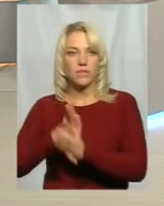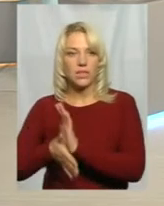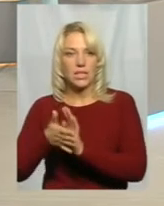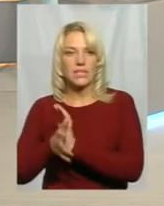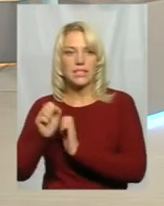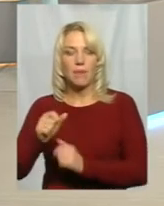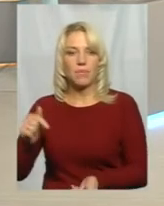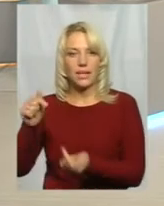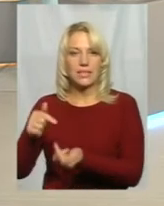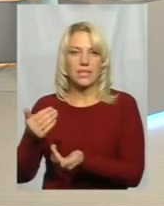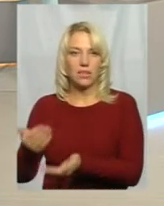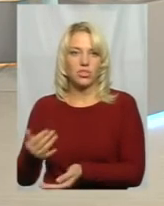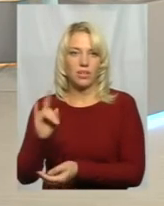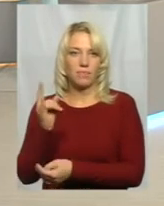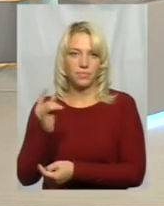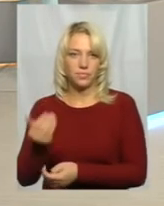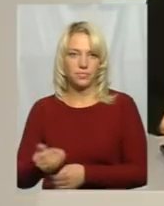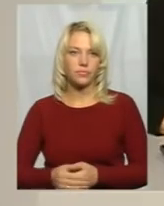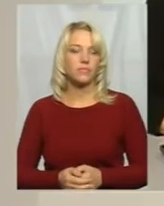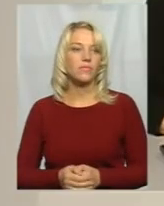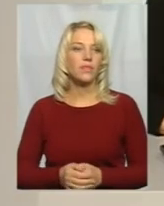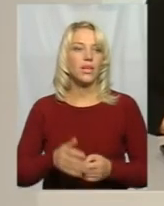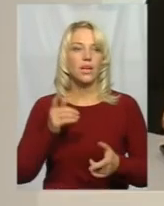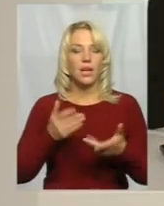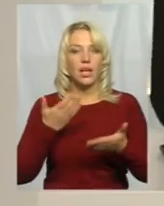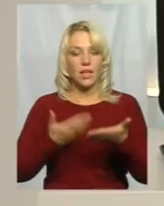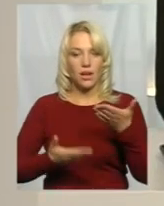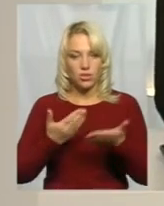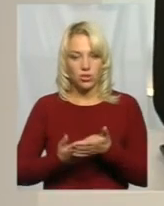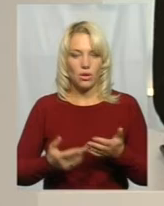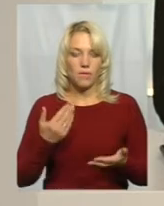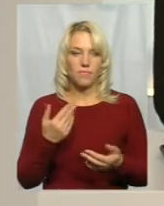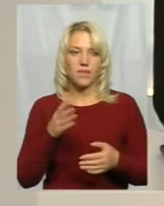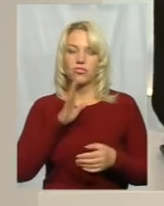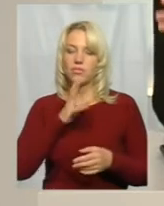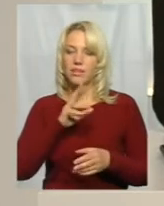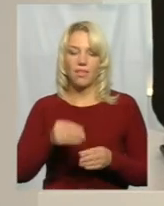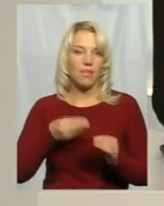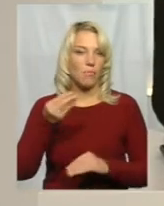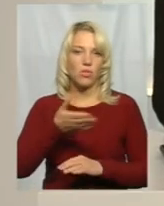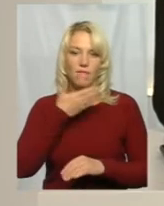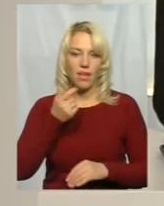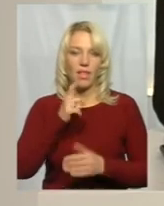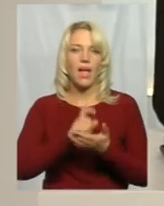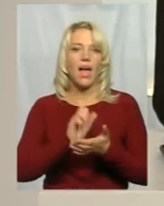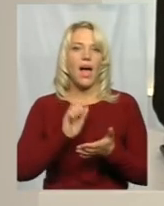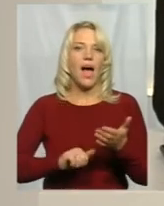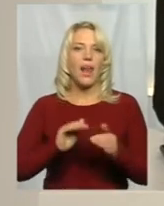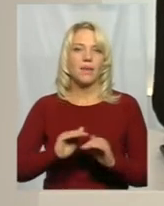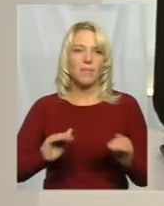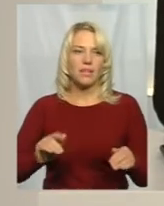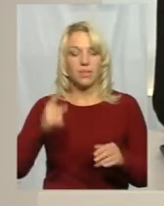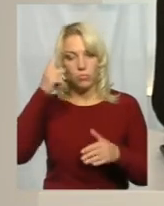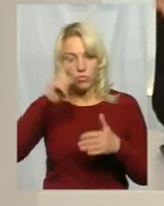забезпечення дітей. Якщо, приміром, жінка не подавала на аліменти, повірила, що чоловік і так буде підтримувати